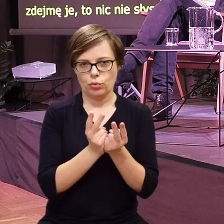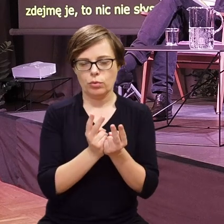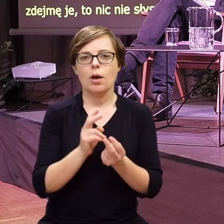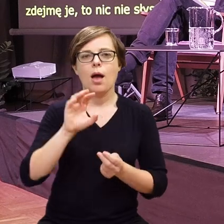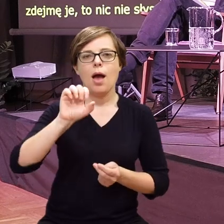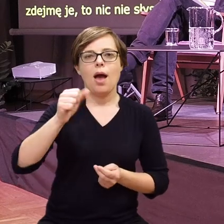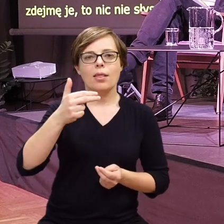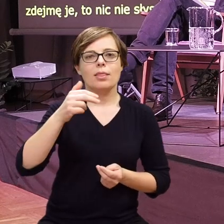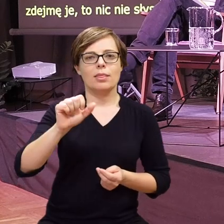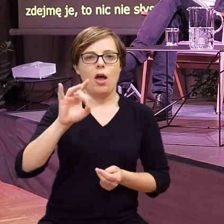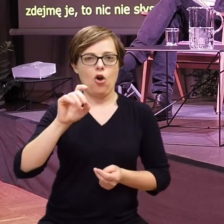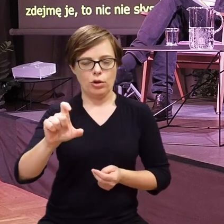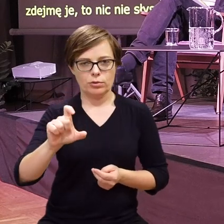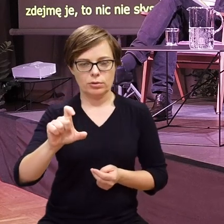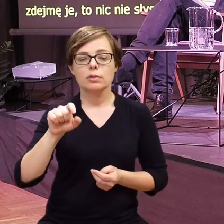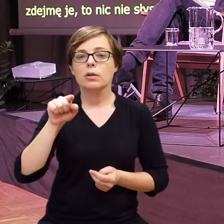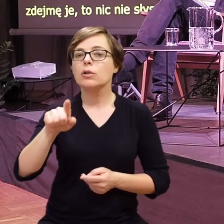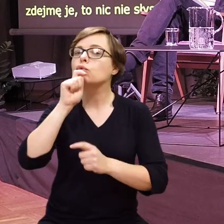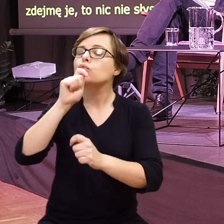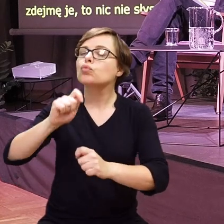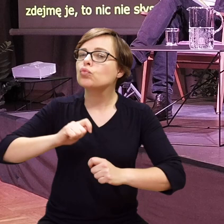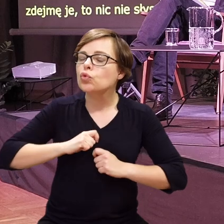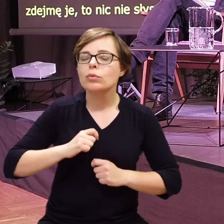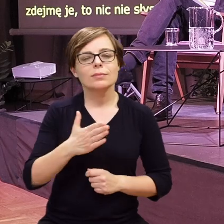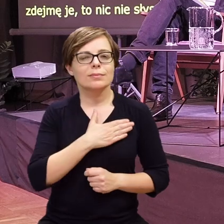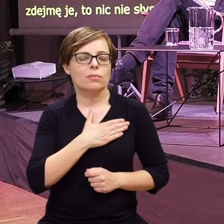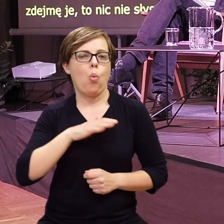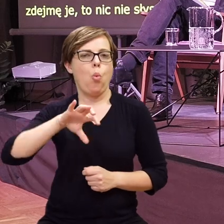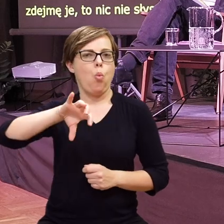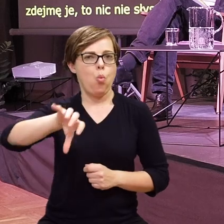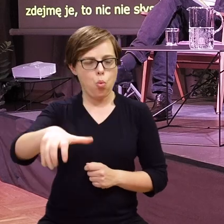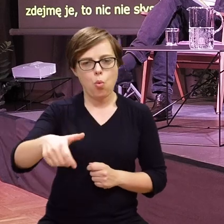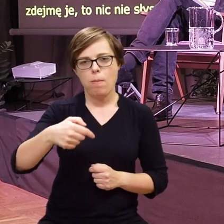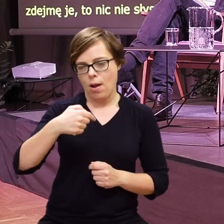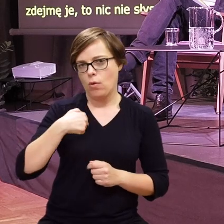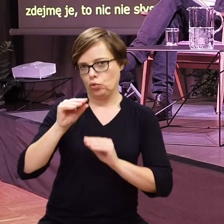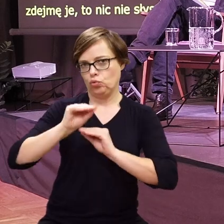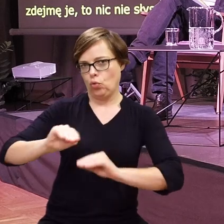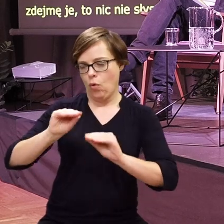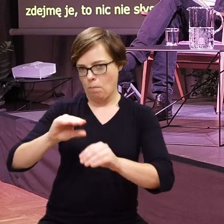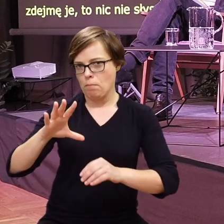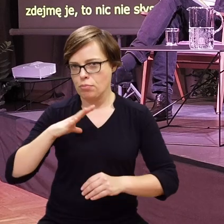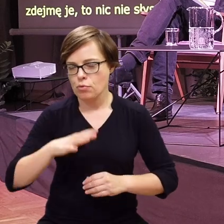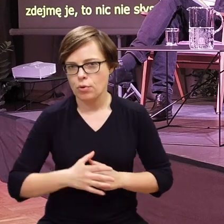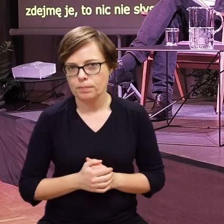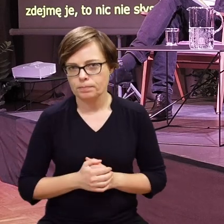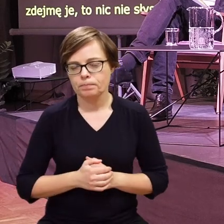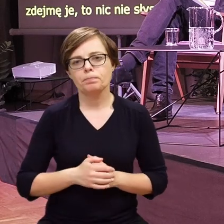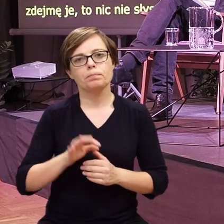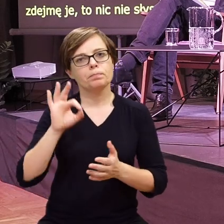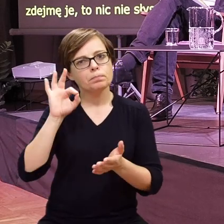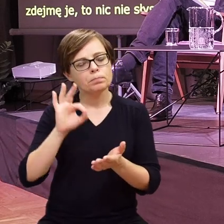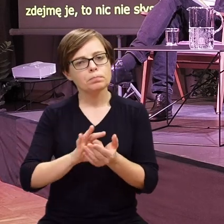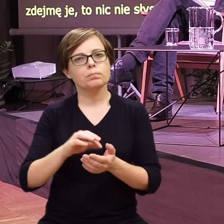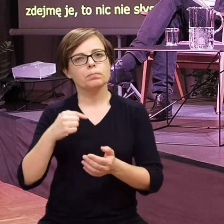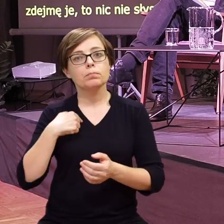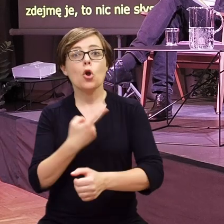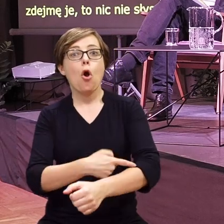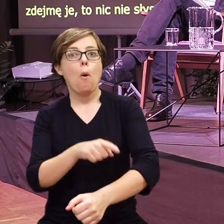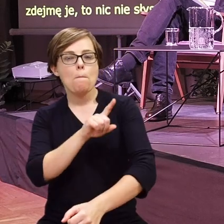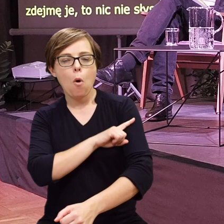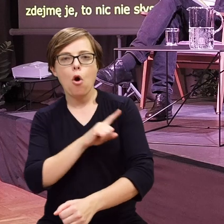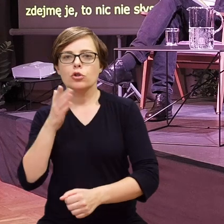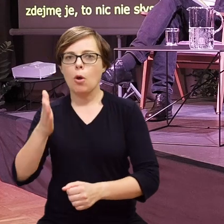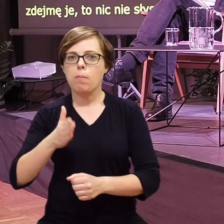Anna Goz. Dostałem w prezencie od pewnej sympatycznej grupy, z którą prowadziłem szkolenie. Wracając pociągiem ze